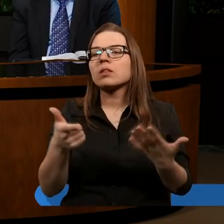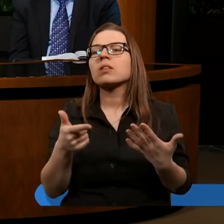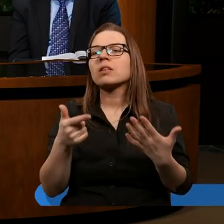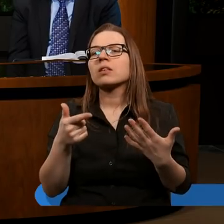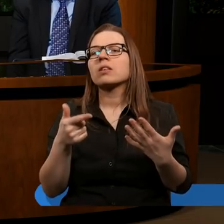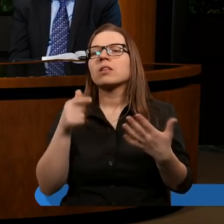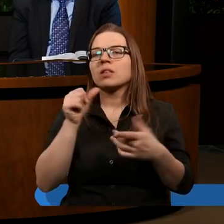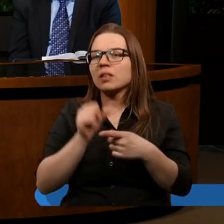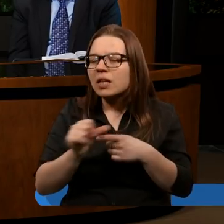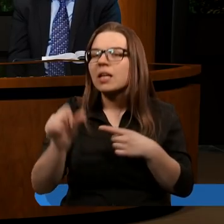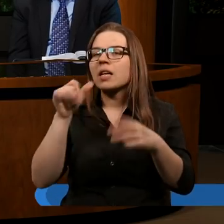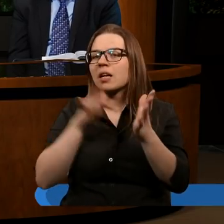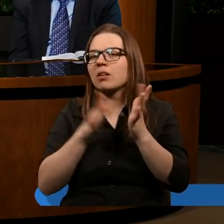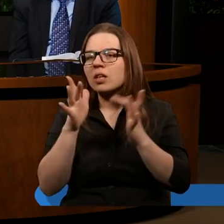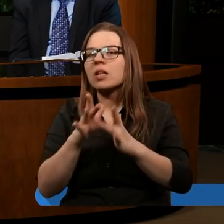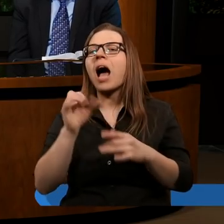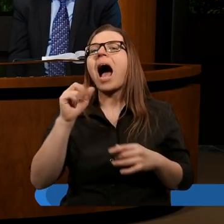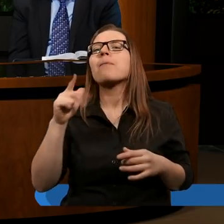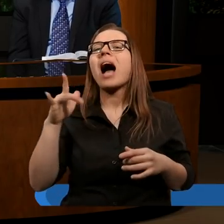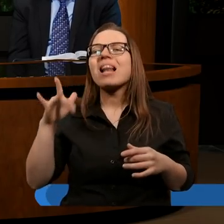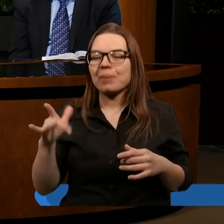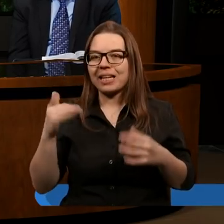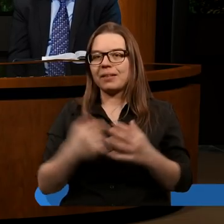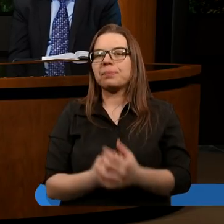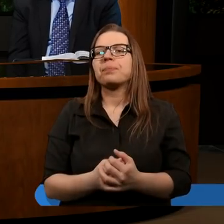Czterech jeźdźców apokalipsy.